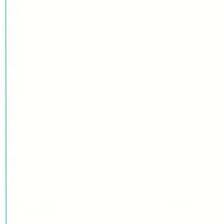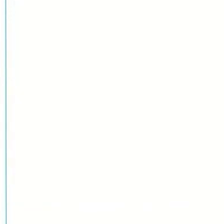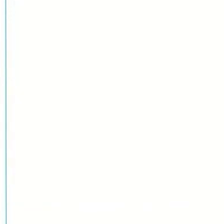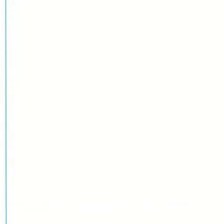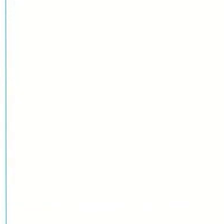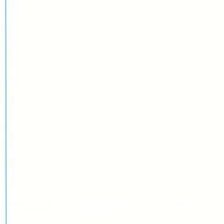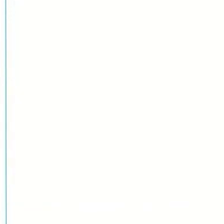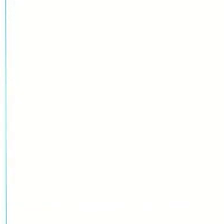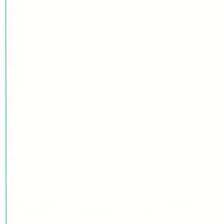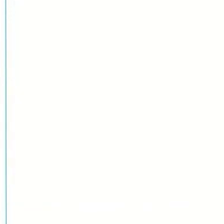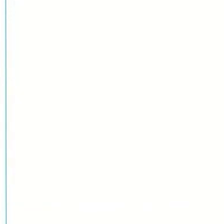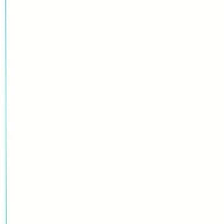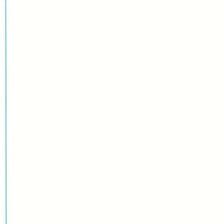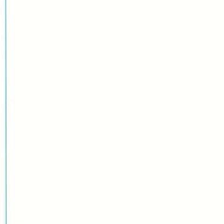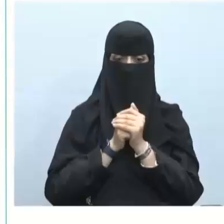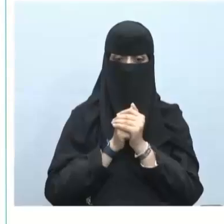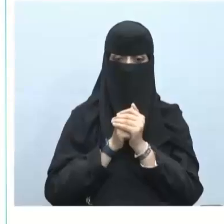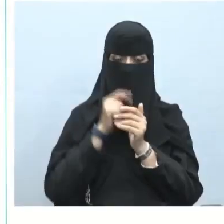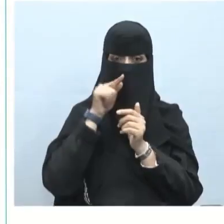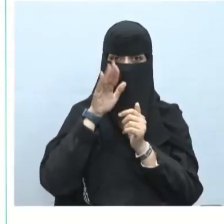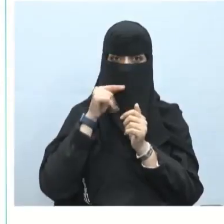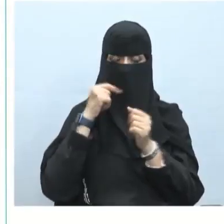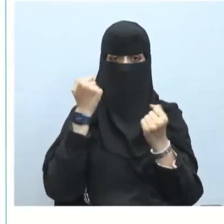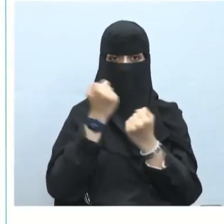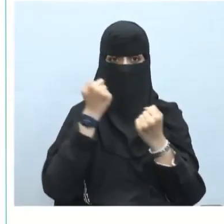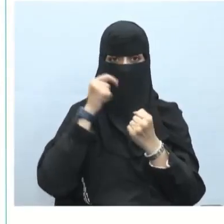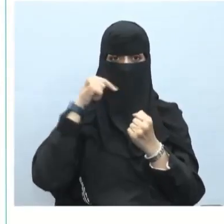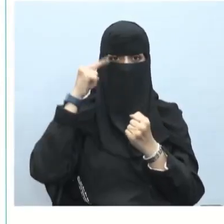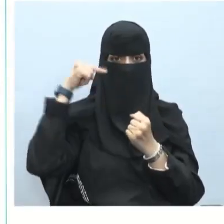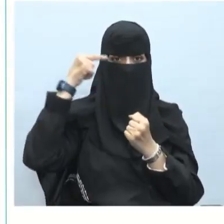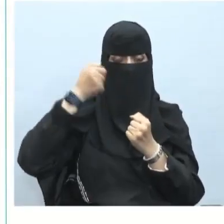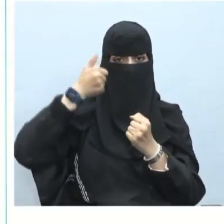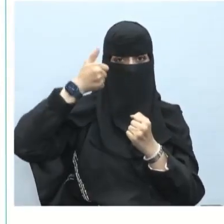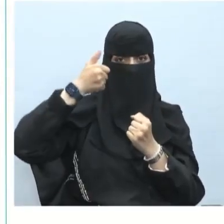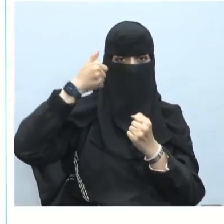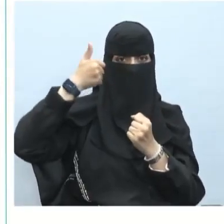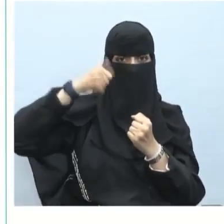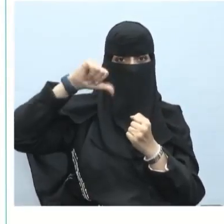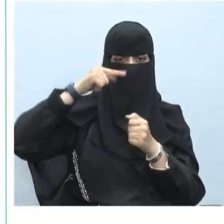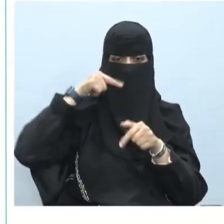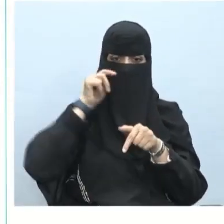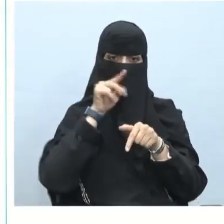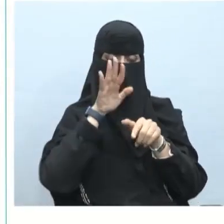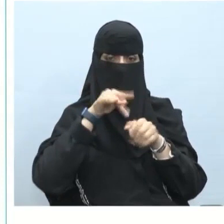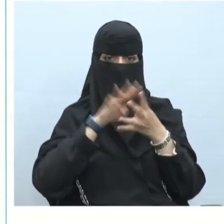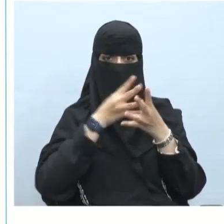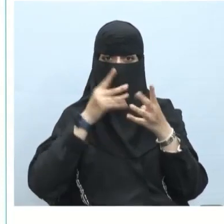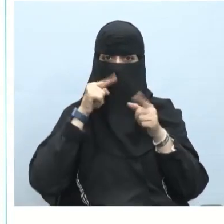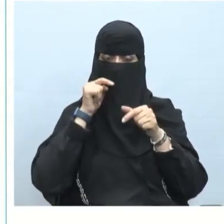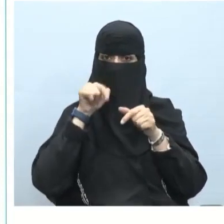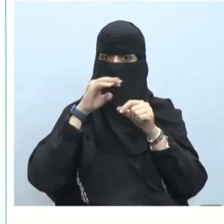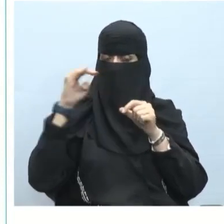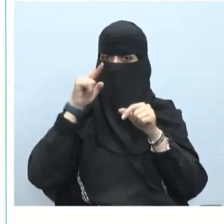الشريحة التي بعدها وننظر إلى تدريب التفكير الناقد ونبدأ نتأمل في هذه الجمل